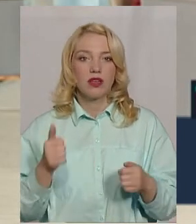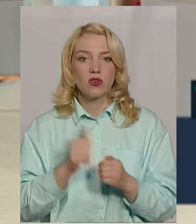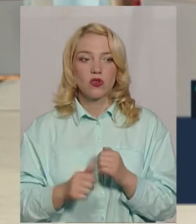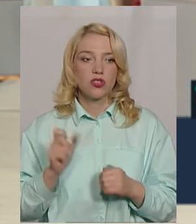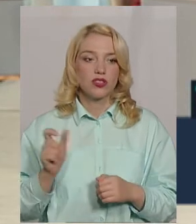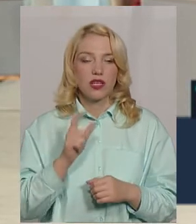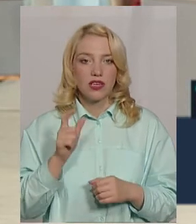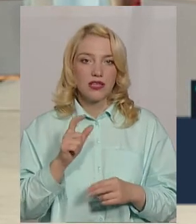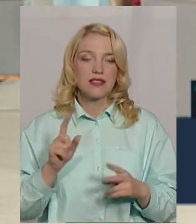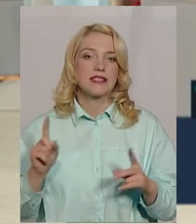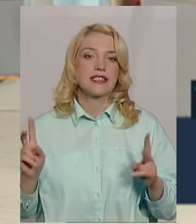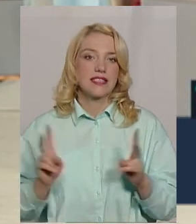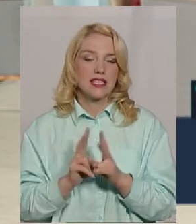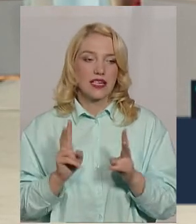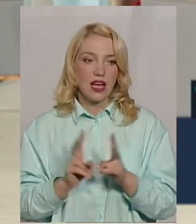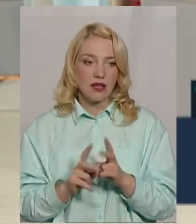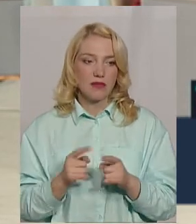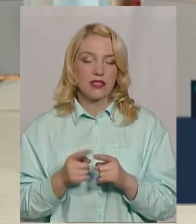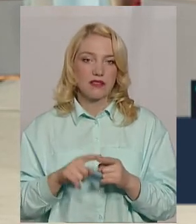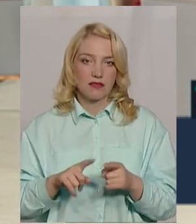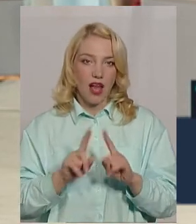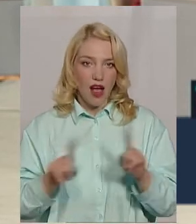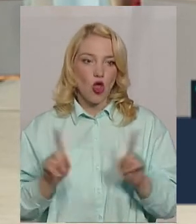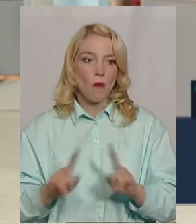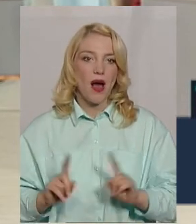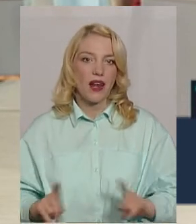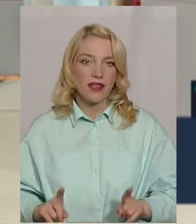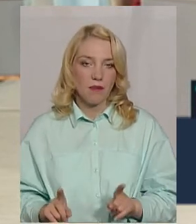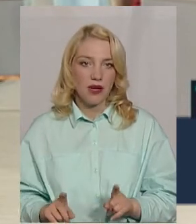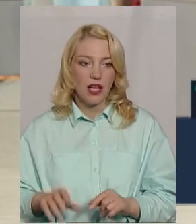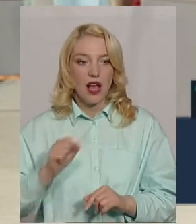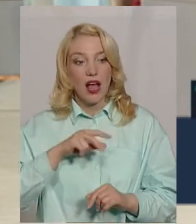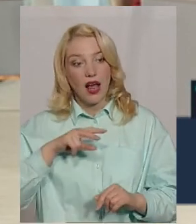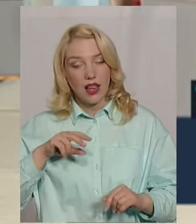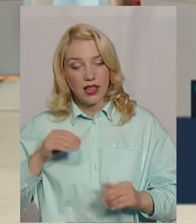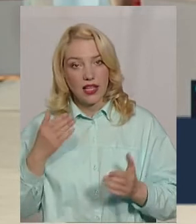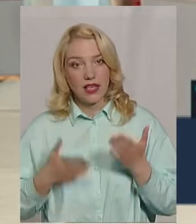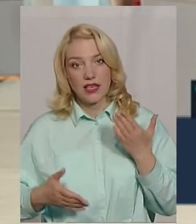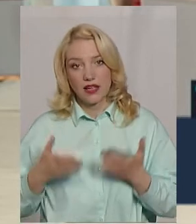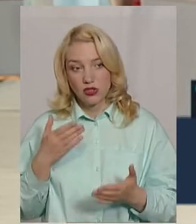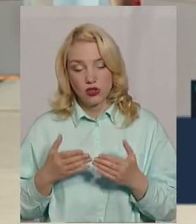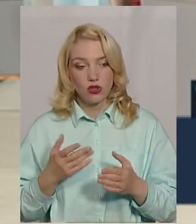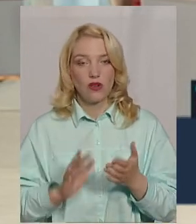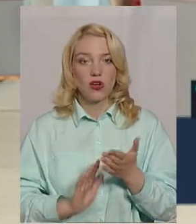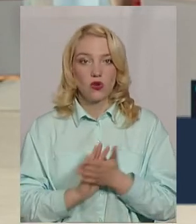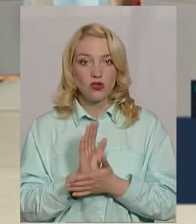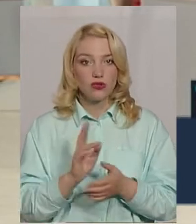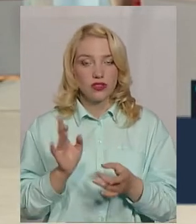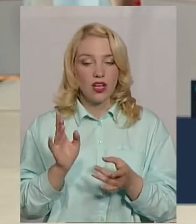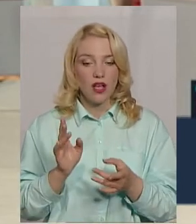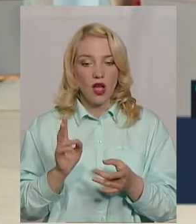раз стикаємося з певними аномаліями. Але якщо вирощуються культури,